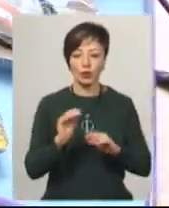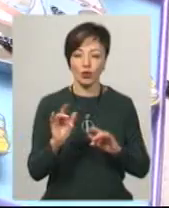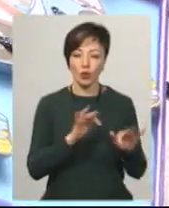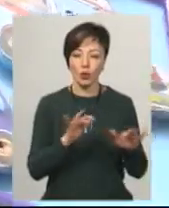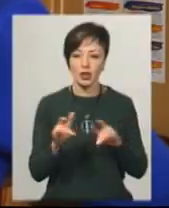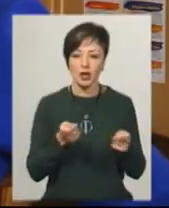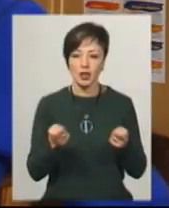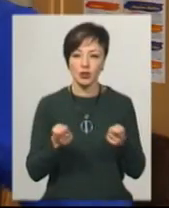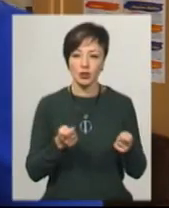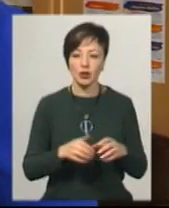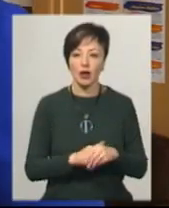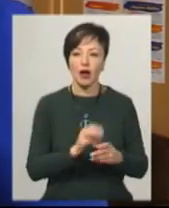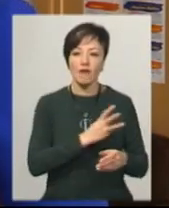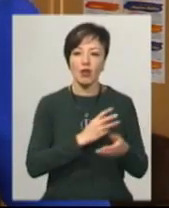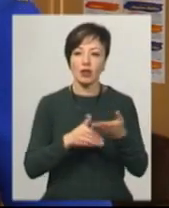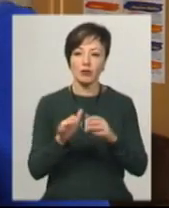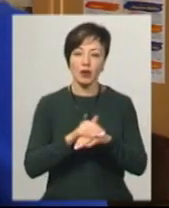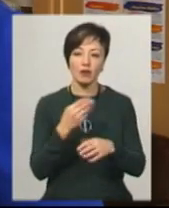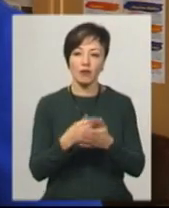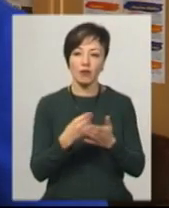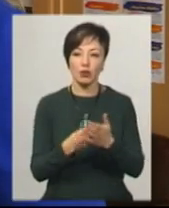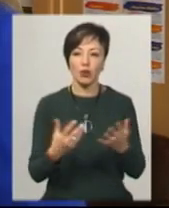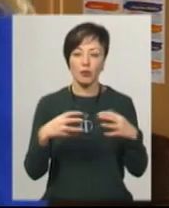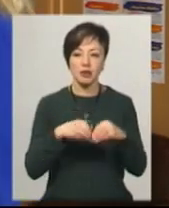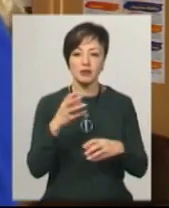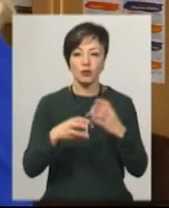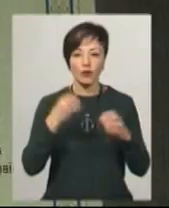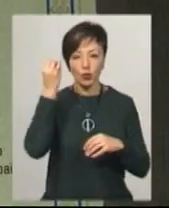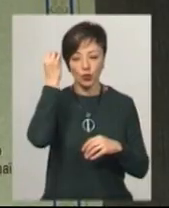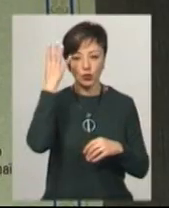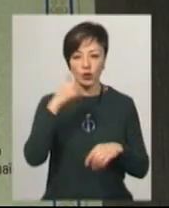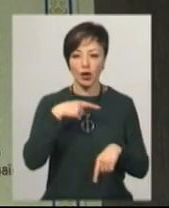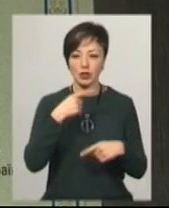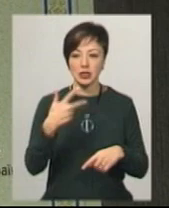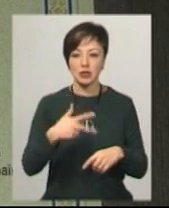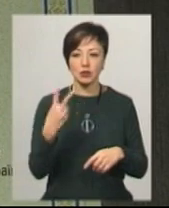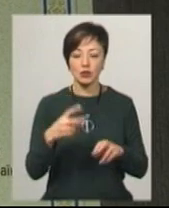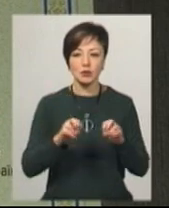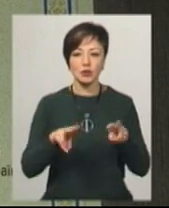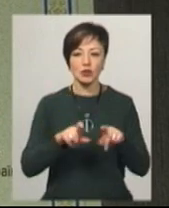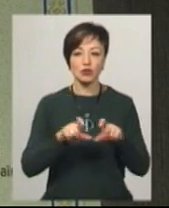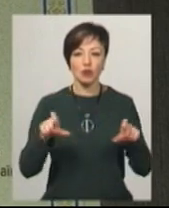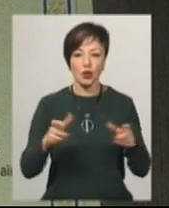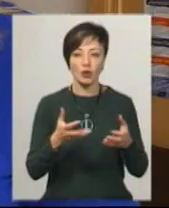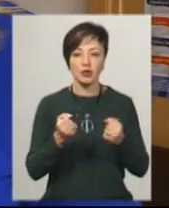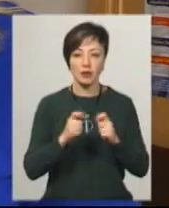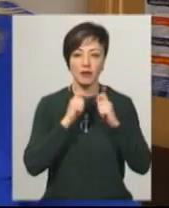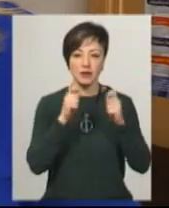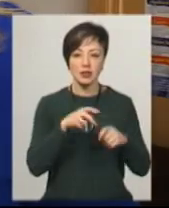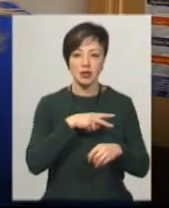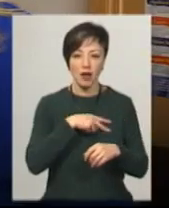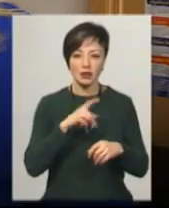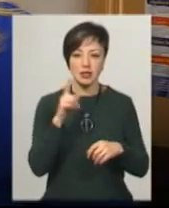координацію рухів». Волонтерка благодійного фонду об'єднання світових культур Олена Царенко каже, 32-го спеціалізована школа отримала відзнаку.